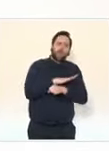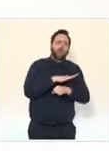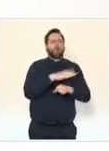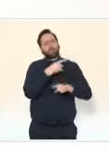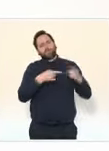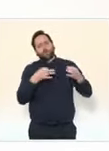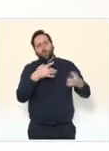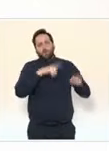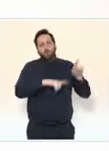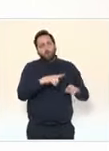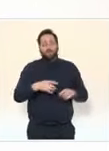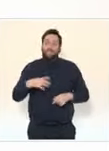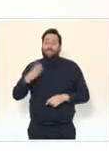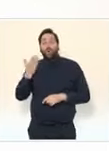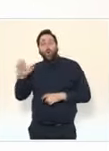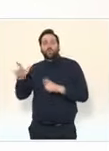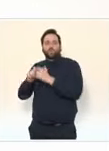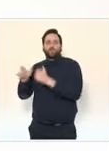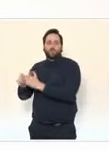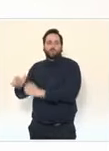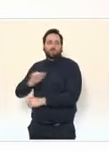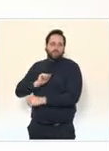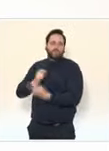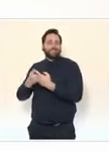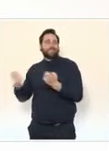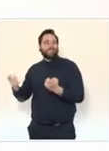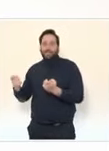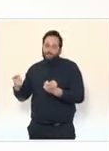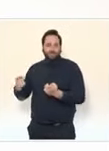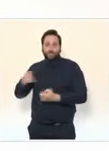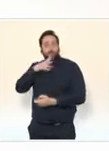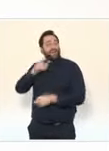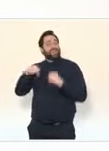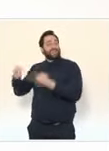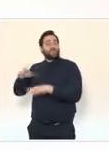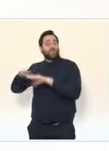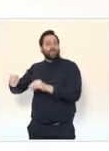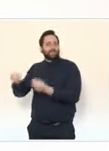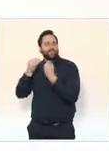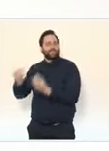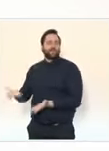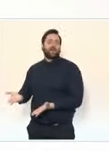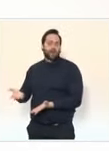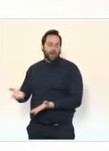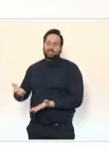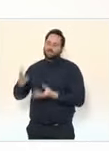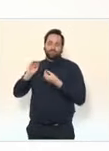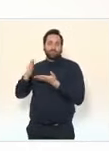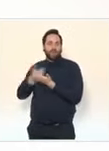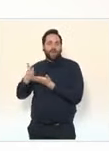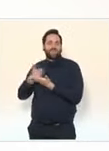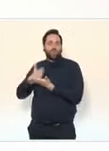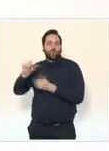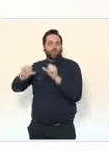structures, ça n'a pas été le cas. C'est pour cette raison que pour tenir compte parfois de ces problèmes de préparation, Frédéric Vidal a pu annoncer